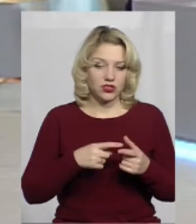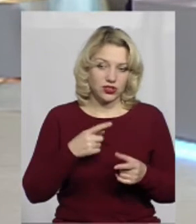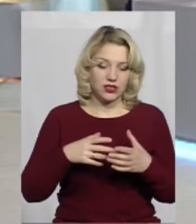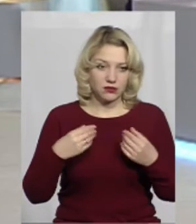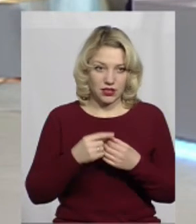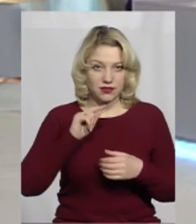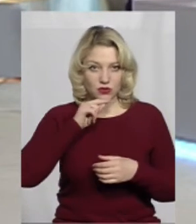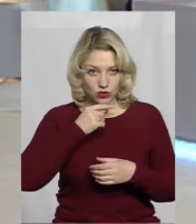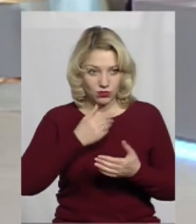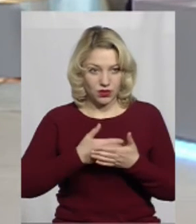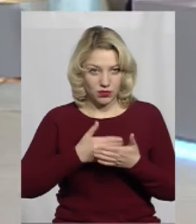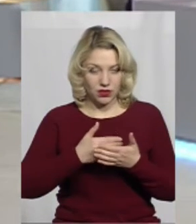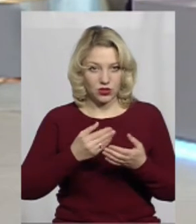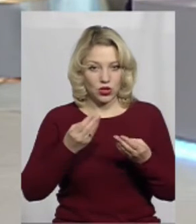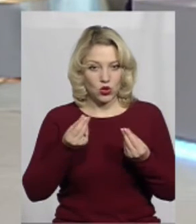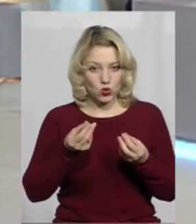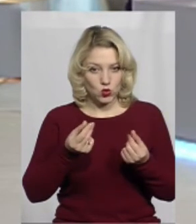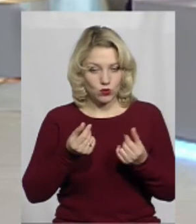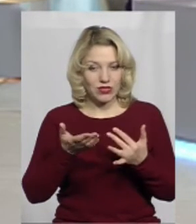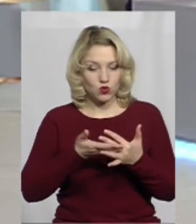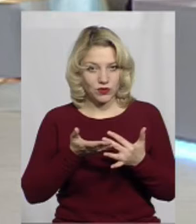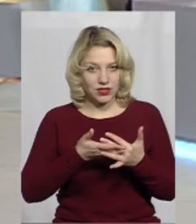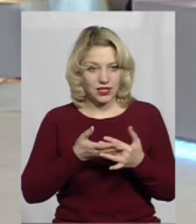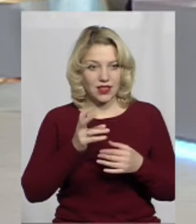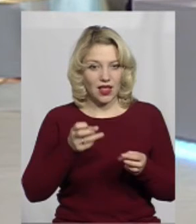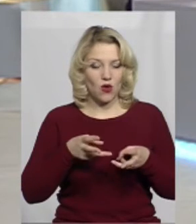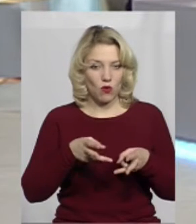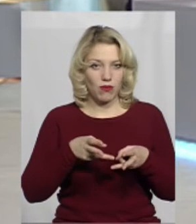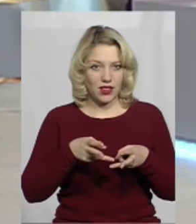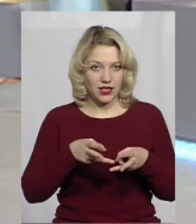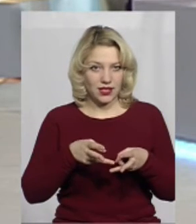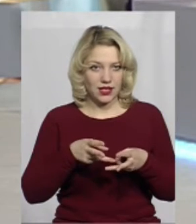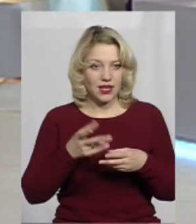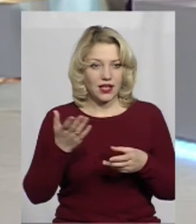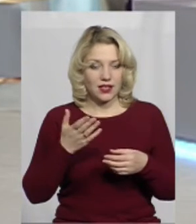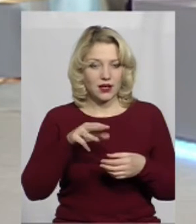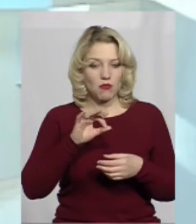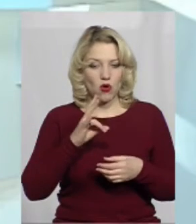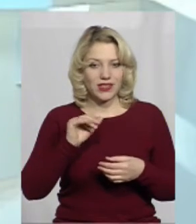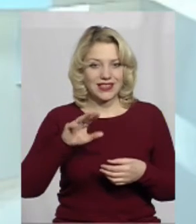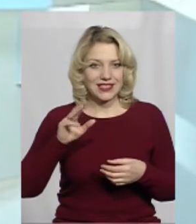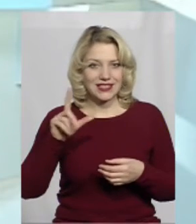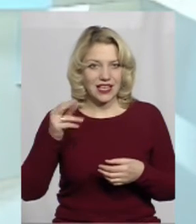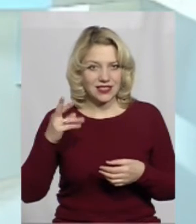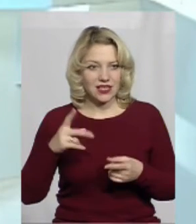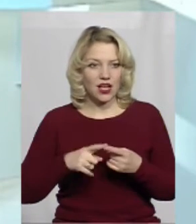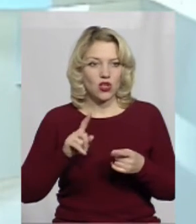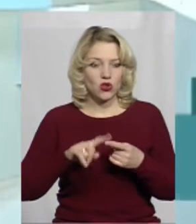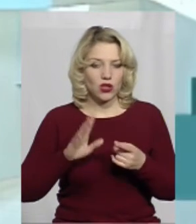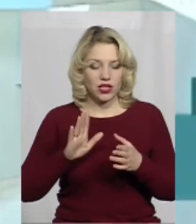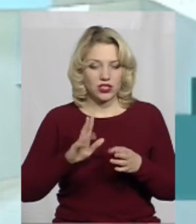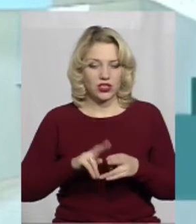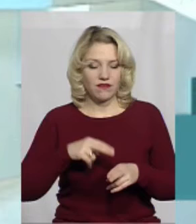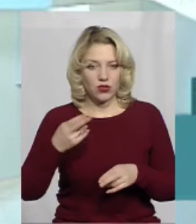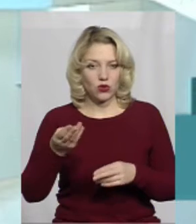скажімо так, зекономила певну суму субсидій на опалення, яке монетизувалося раніше, але ми їм лише вернули